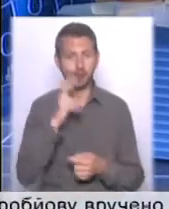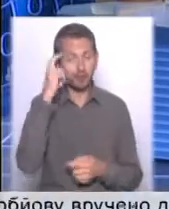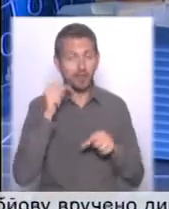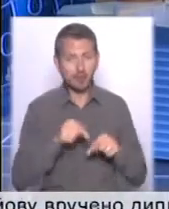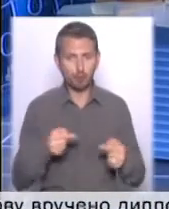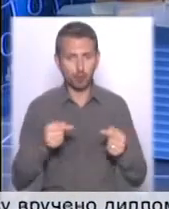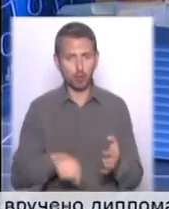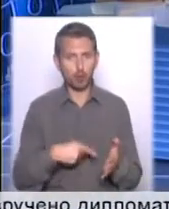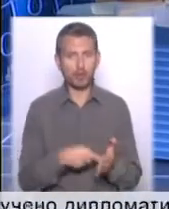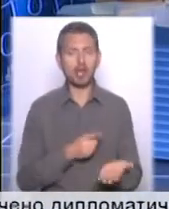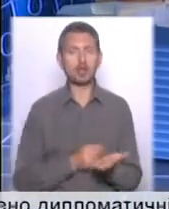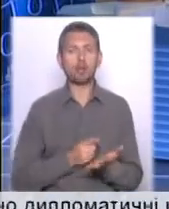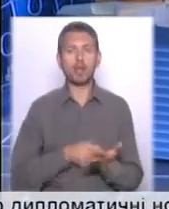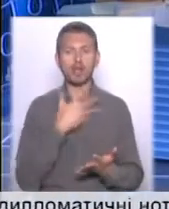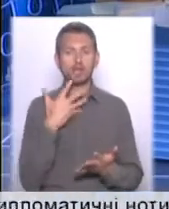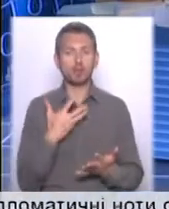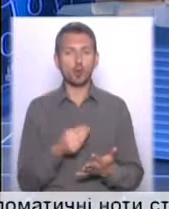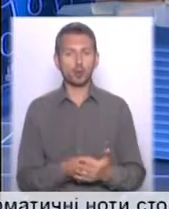конкретному місті, довести свою